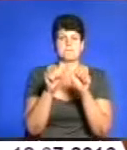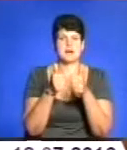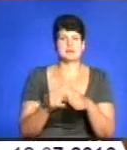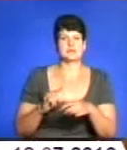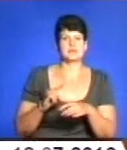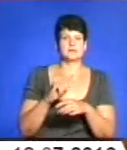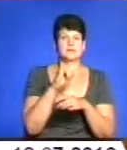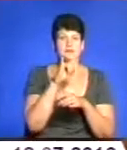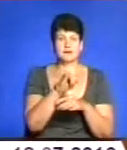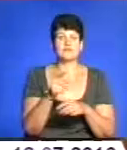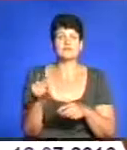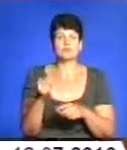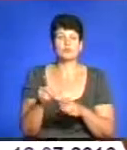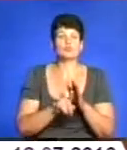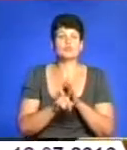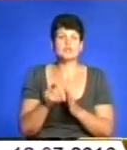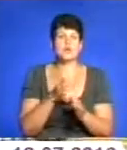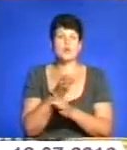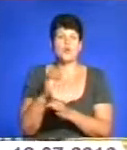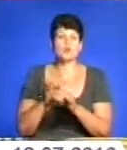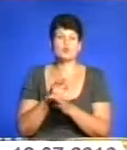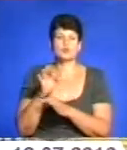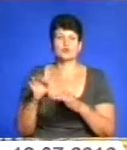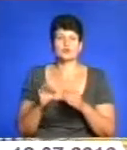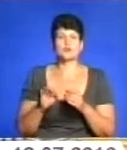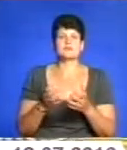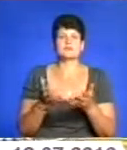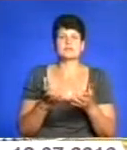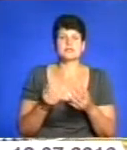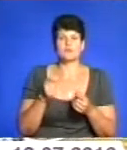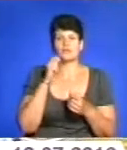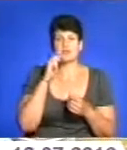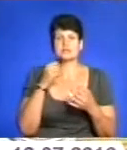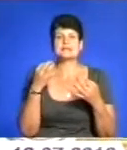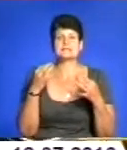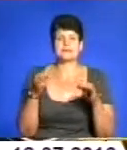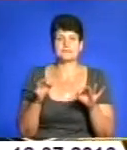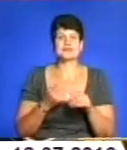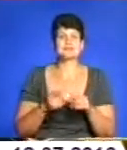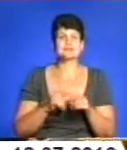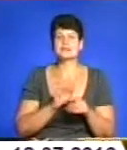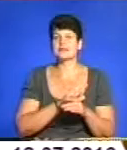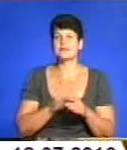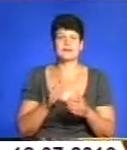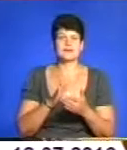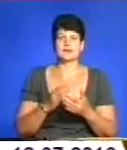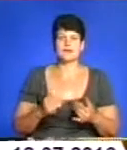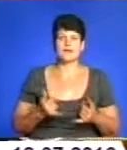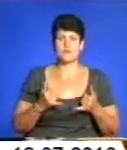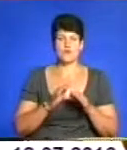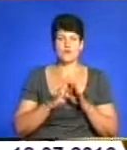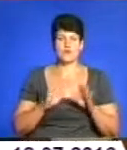постаменті у Тернополі почали обговорювати разом із набуттям Україної незалежності. І це не є зневагою до льотчиків